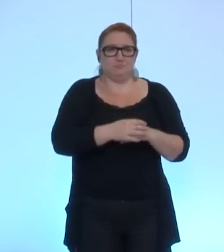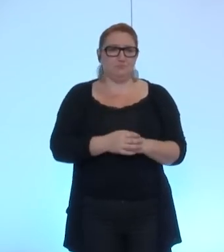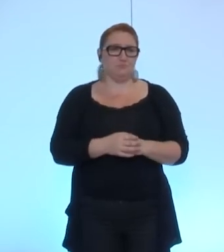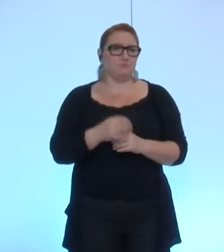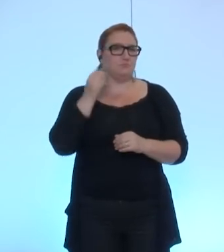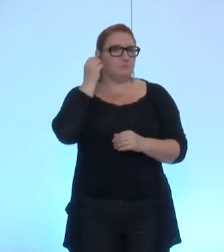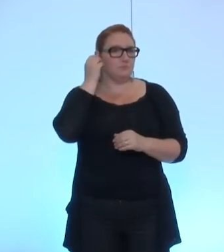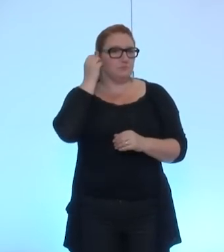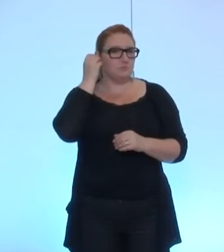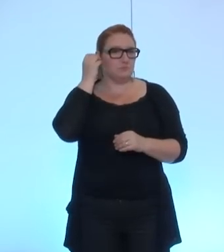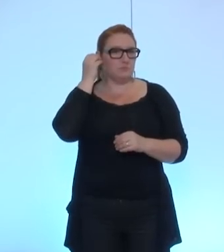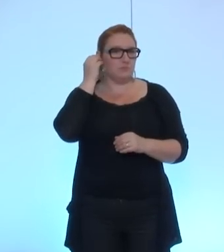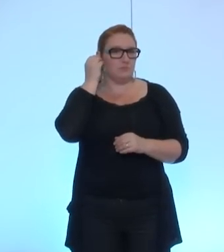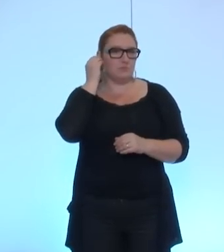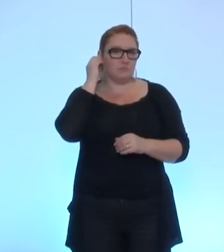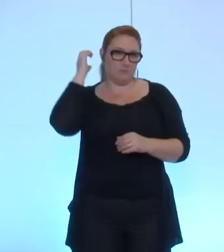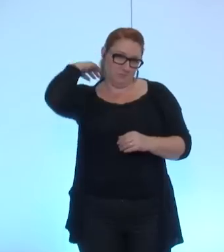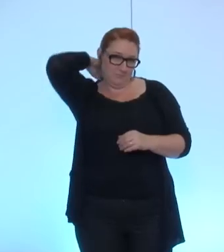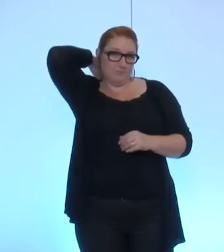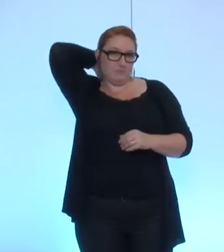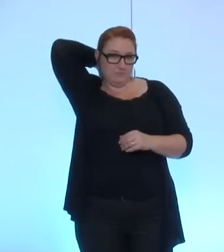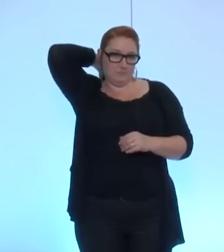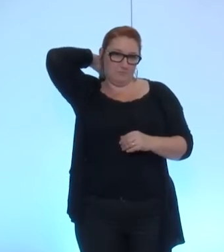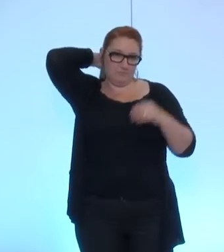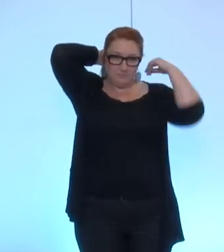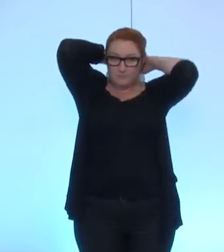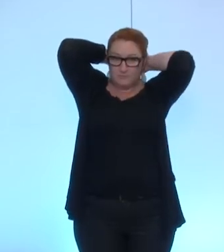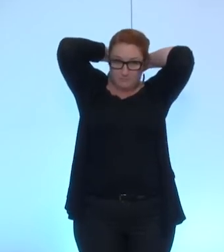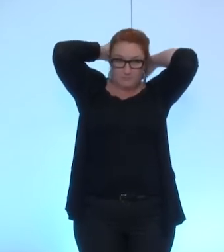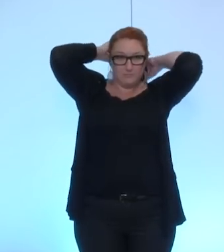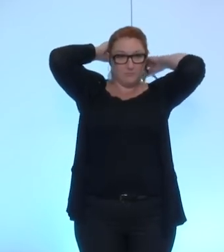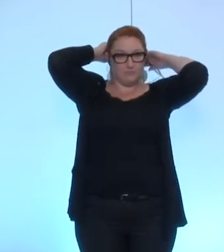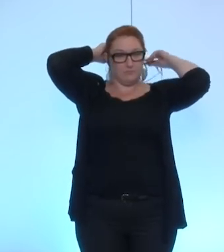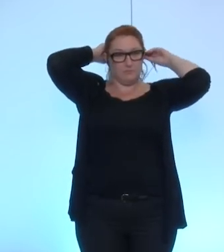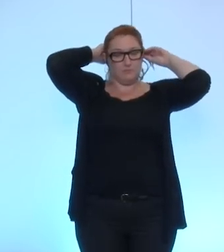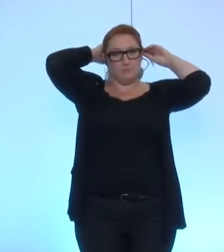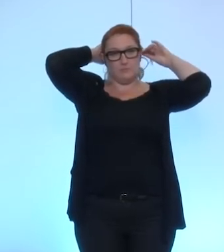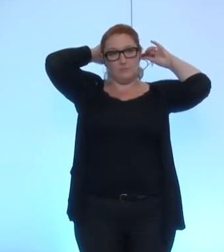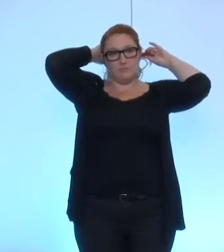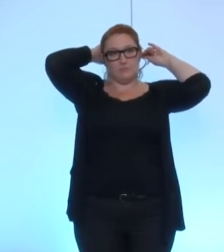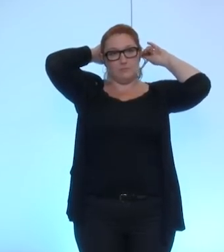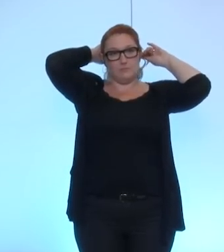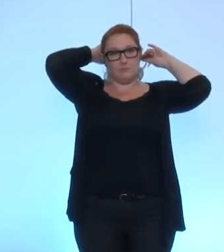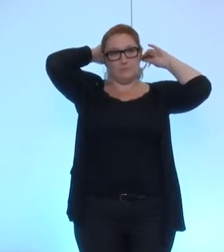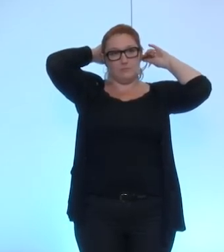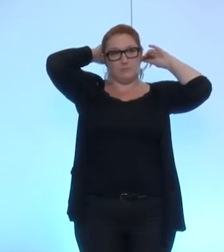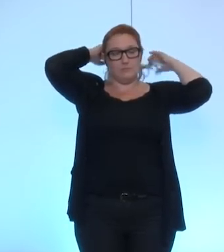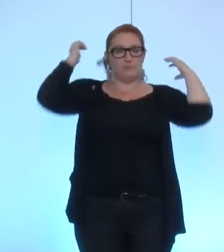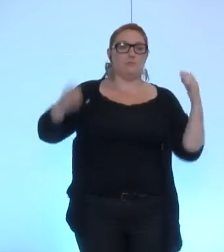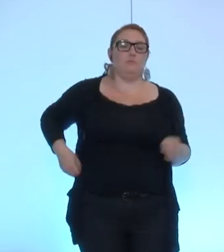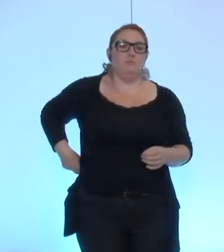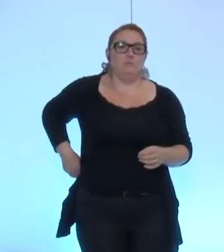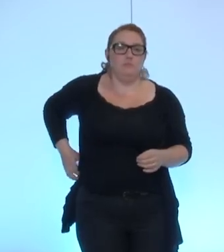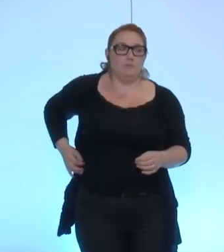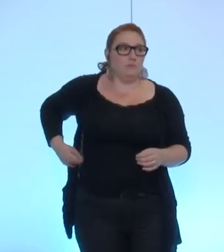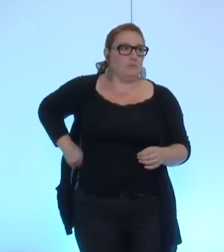C'est l'occasion également de remercier les agents, les associations qui ont permis de faire vivre cet été et vivre